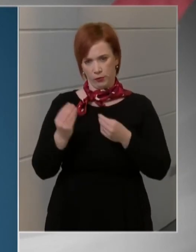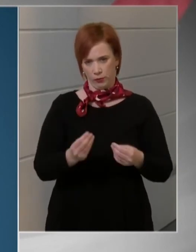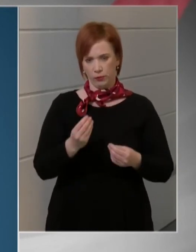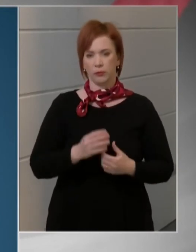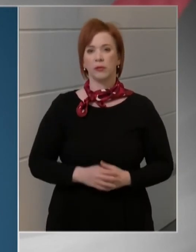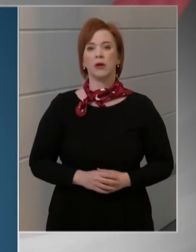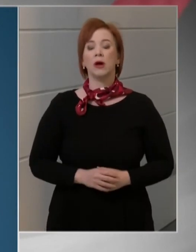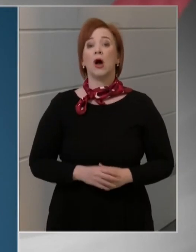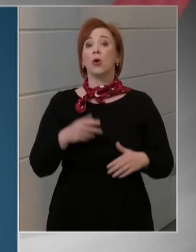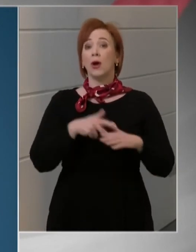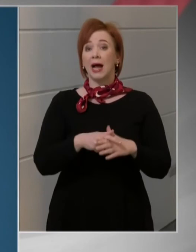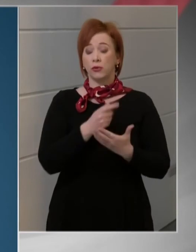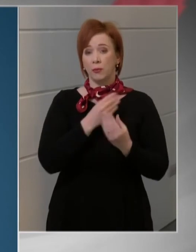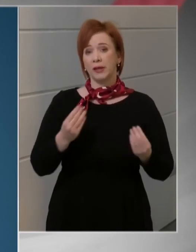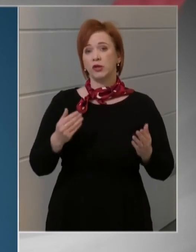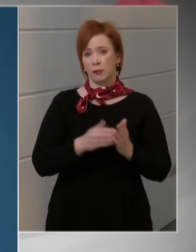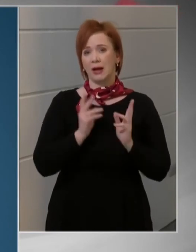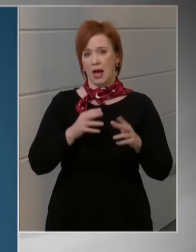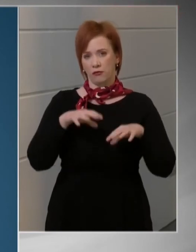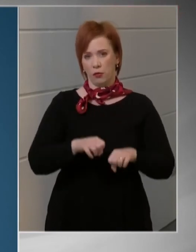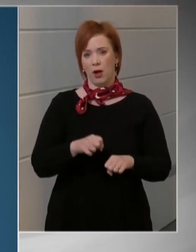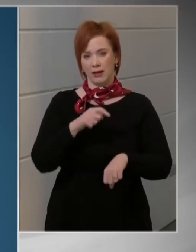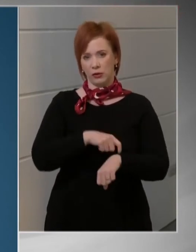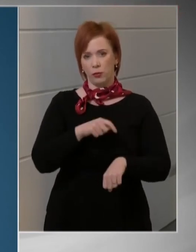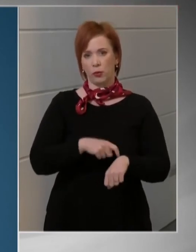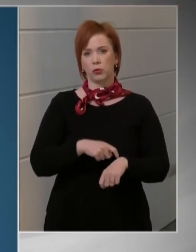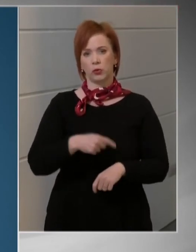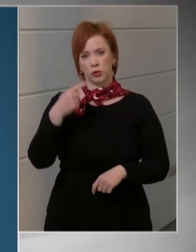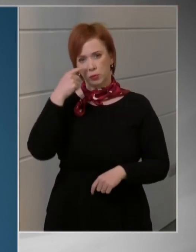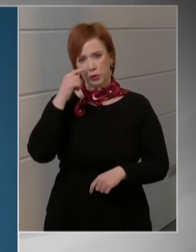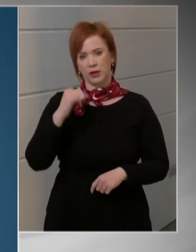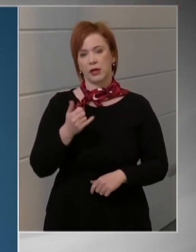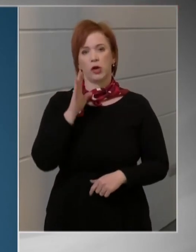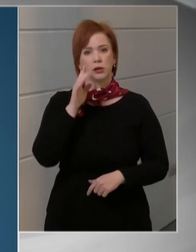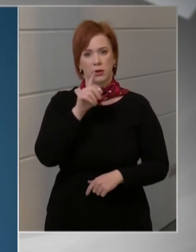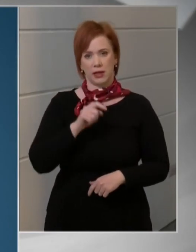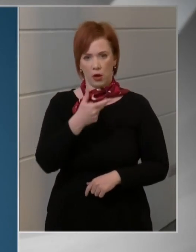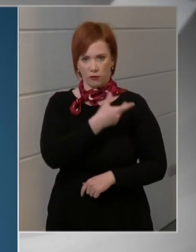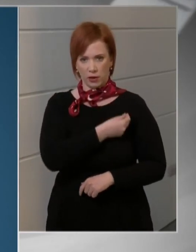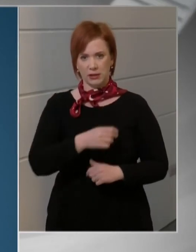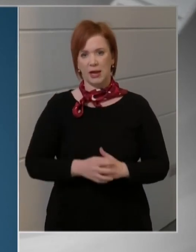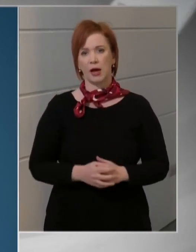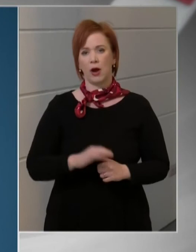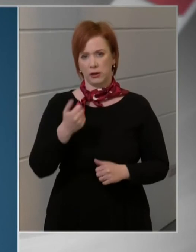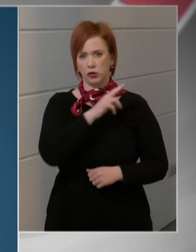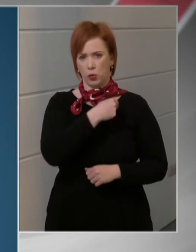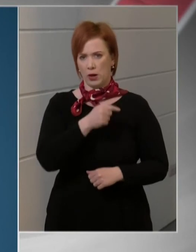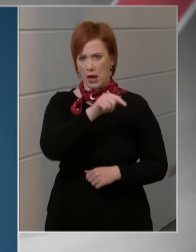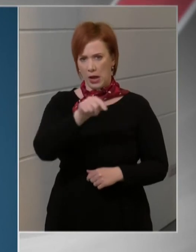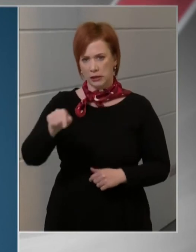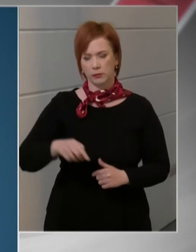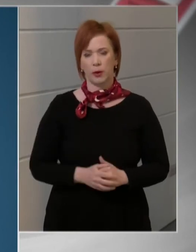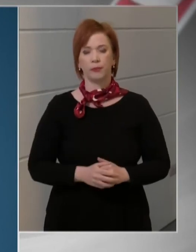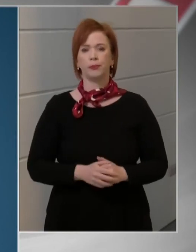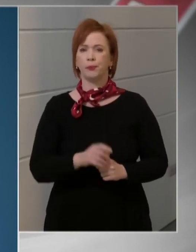még lehet időpontot foglalni a Sputnik vakcinára, illetve az AstraZeneca vakcinára, szintén az oltópontokon. Egy kevés